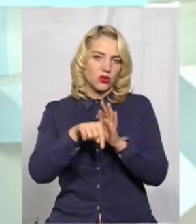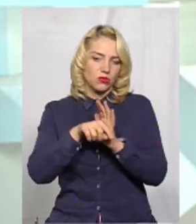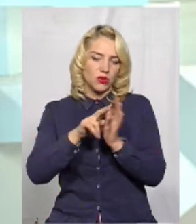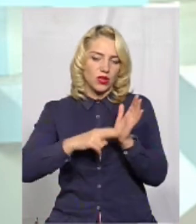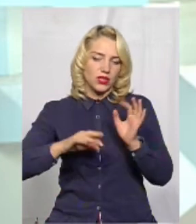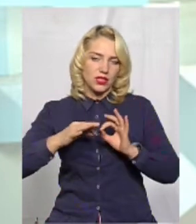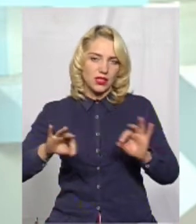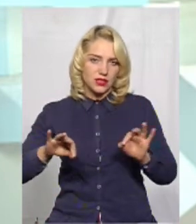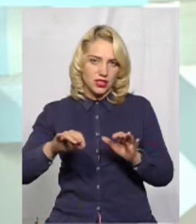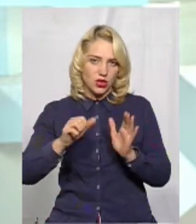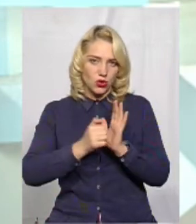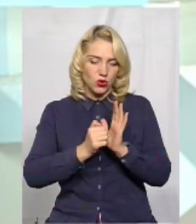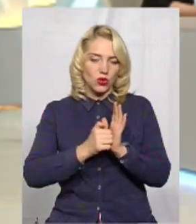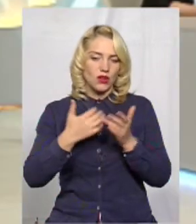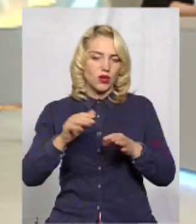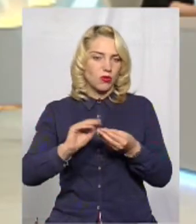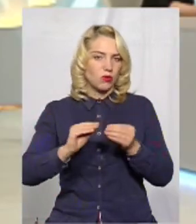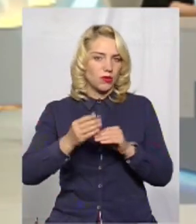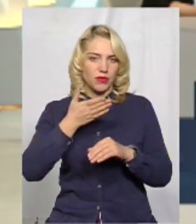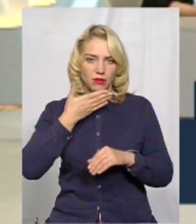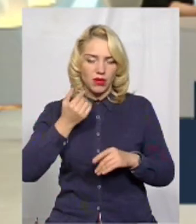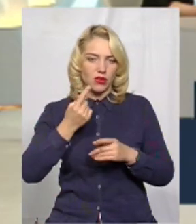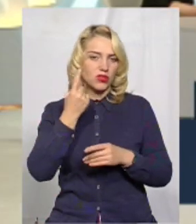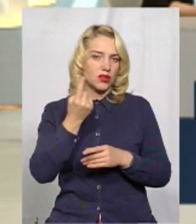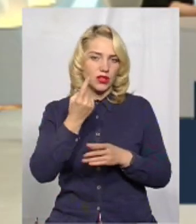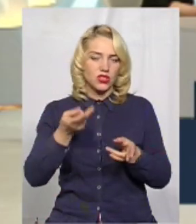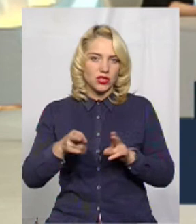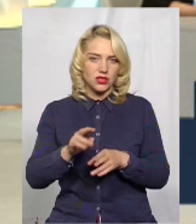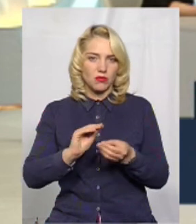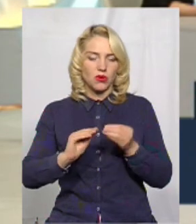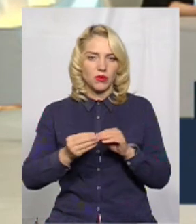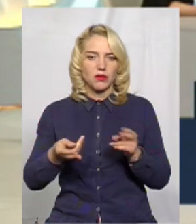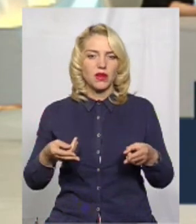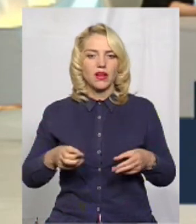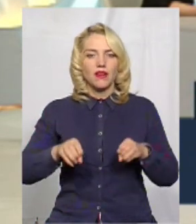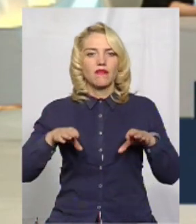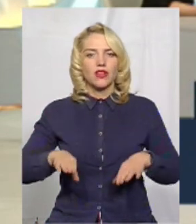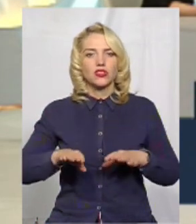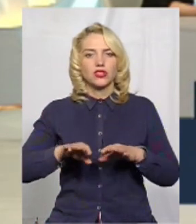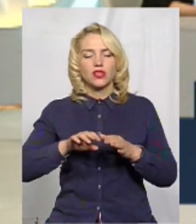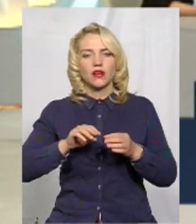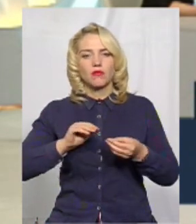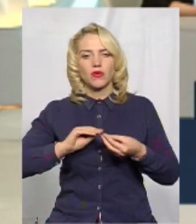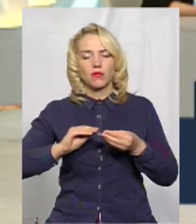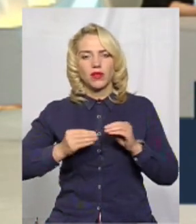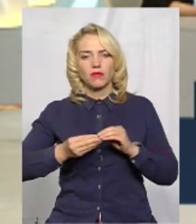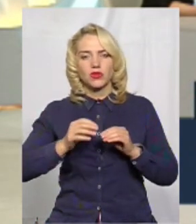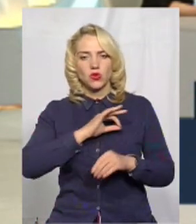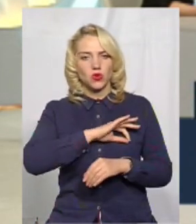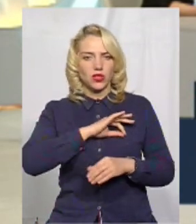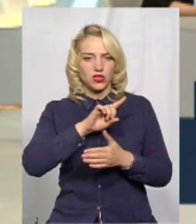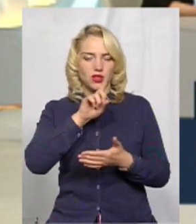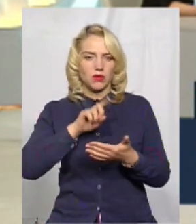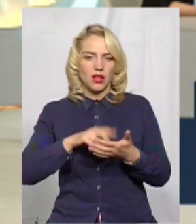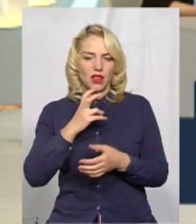ліцензією, я так розумію, проблем вже немає. Єдине, залишається проблема тепер вирішення юридичних питань із